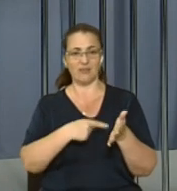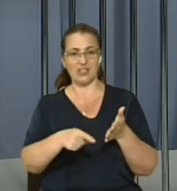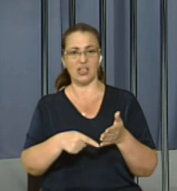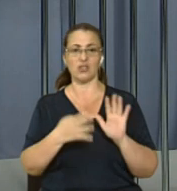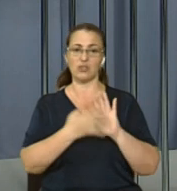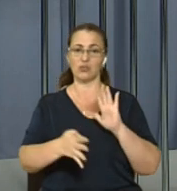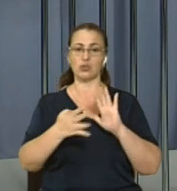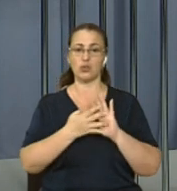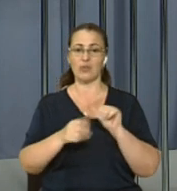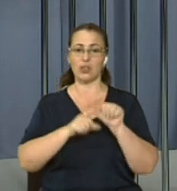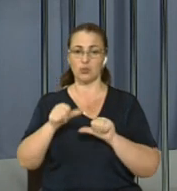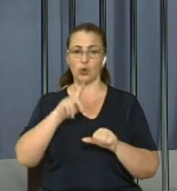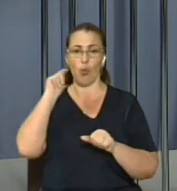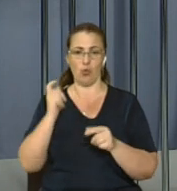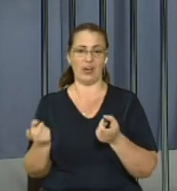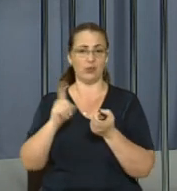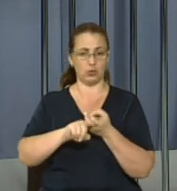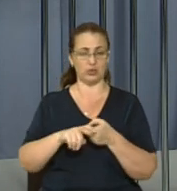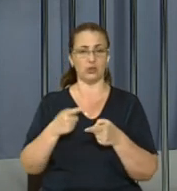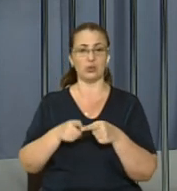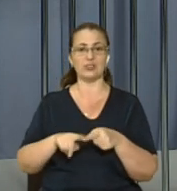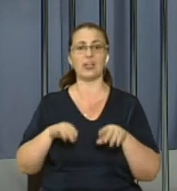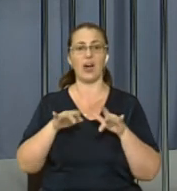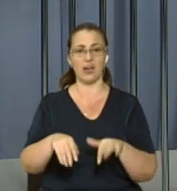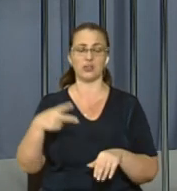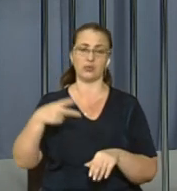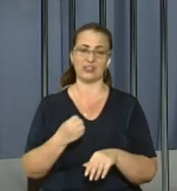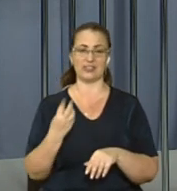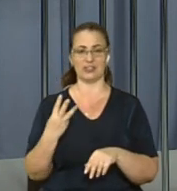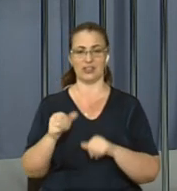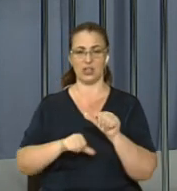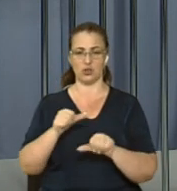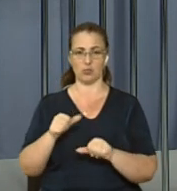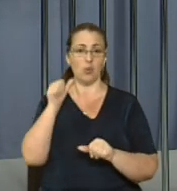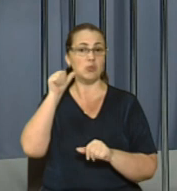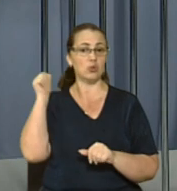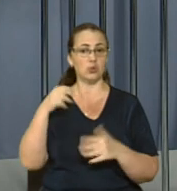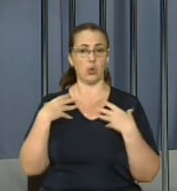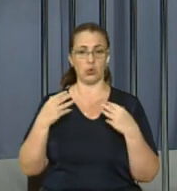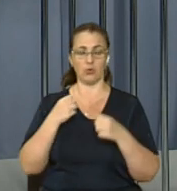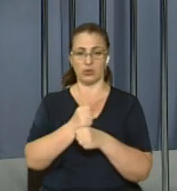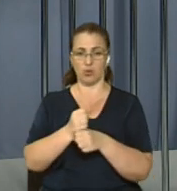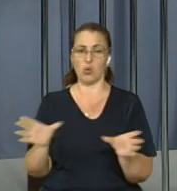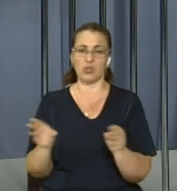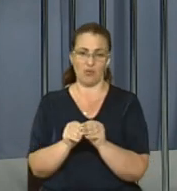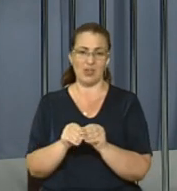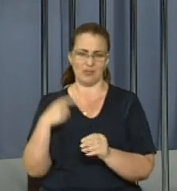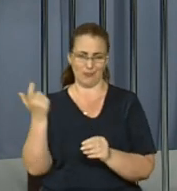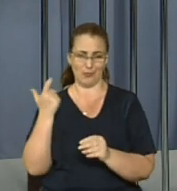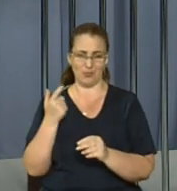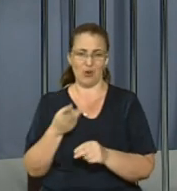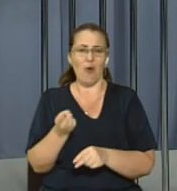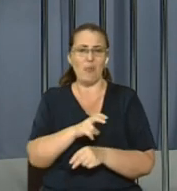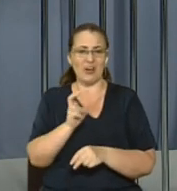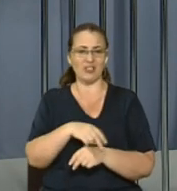-му році. Україна долучилась до акції у 2013-му. Минулого року у Львові на роботу разом із господарями прийшли